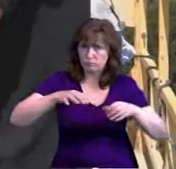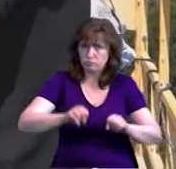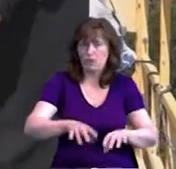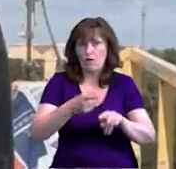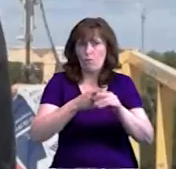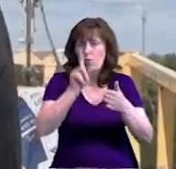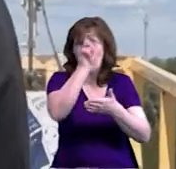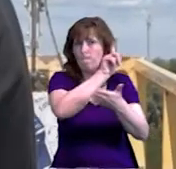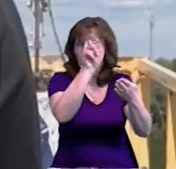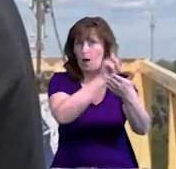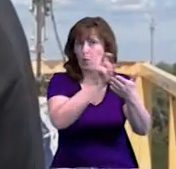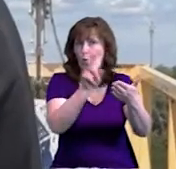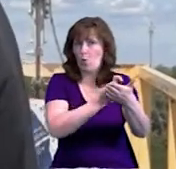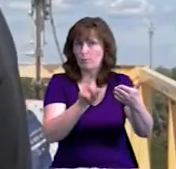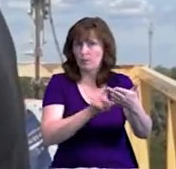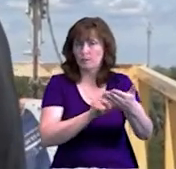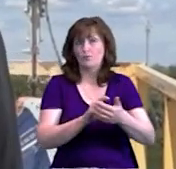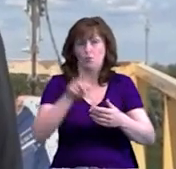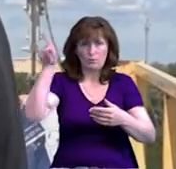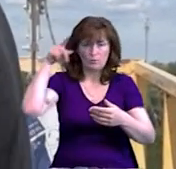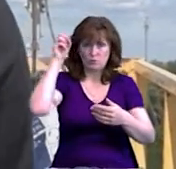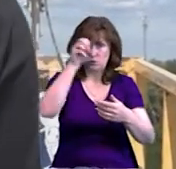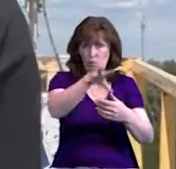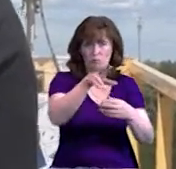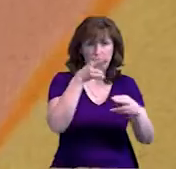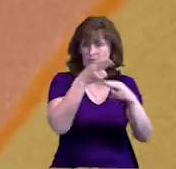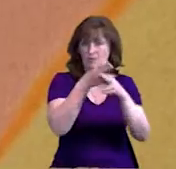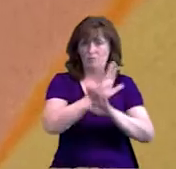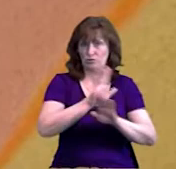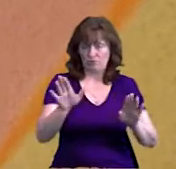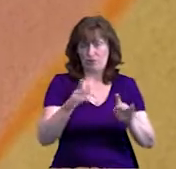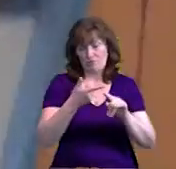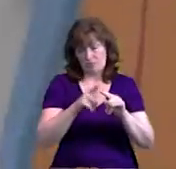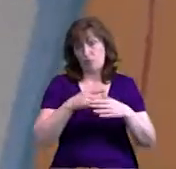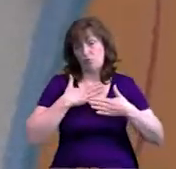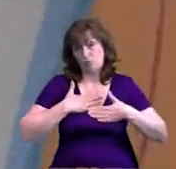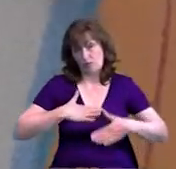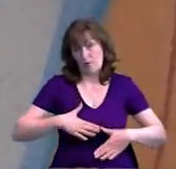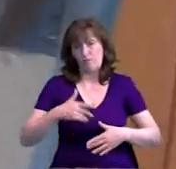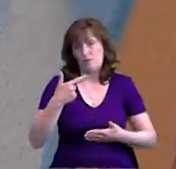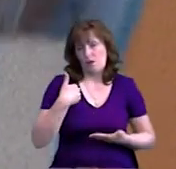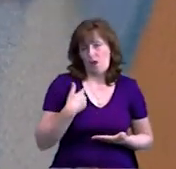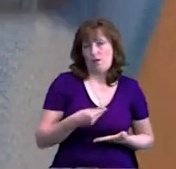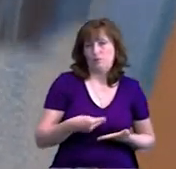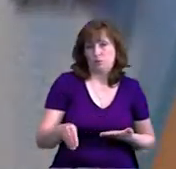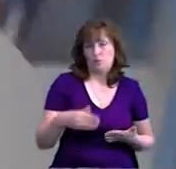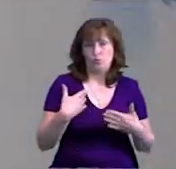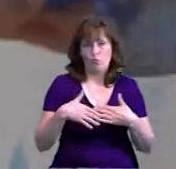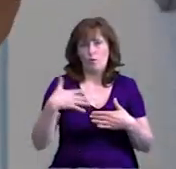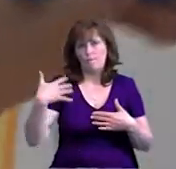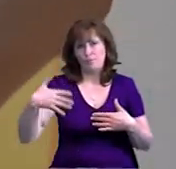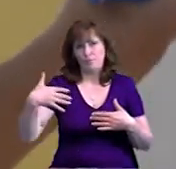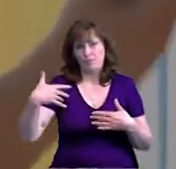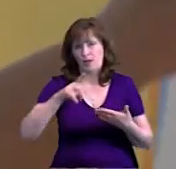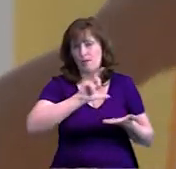баллони. Вони не виграють і мені вполні вистрають. На даний проєкт я закупив около 50